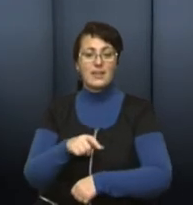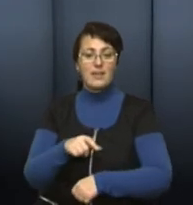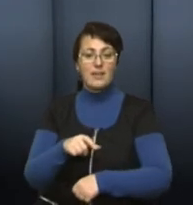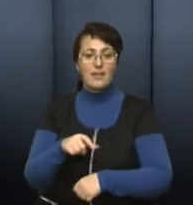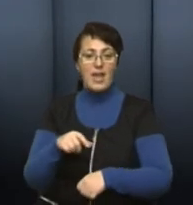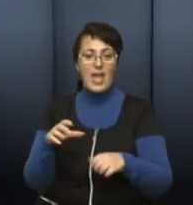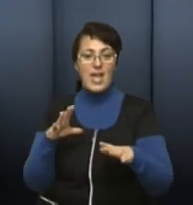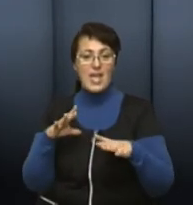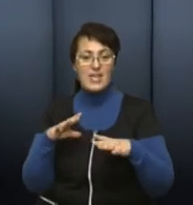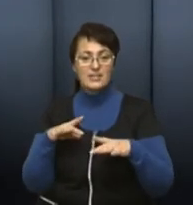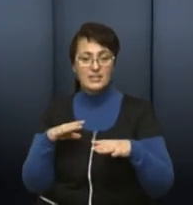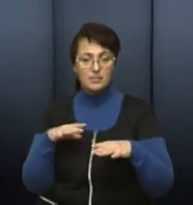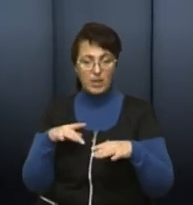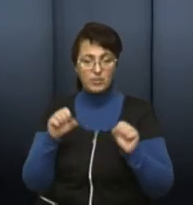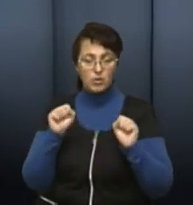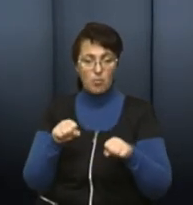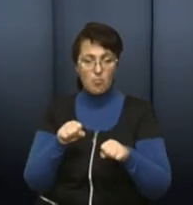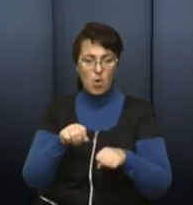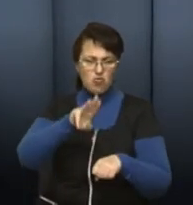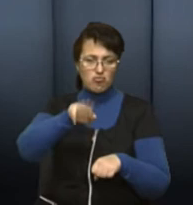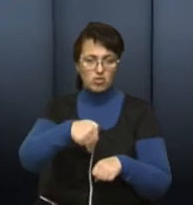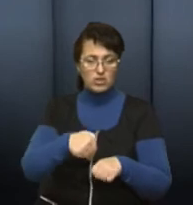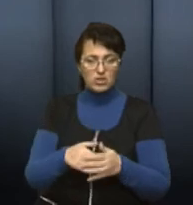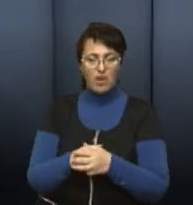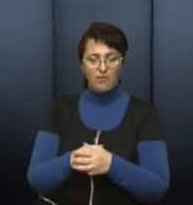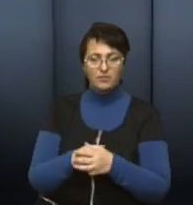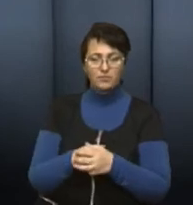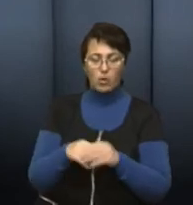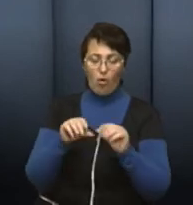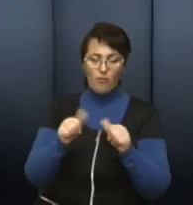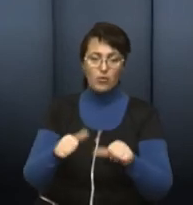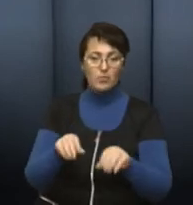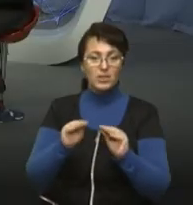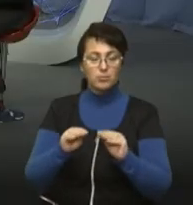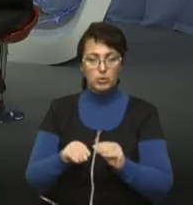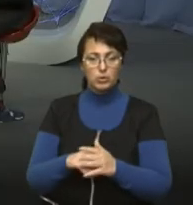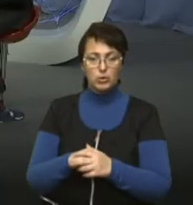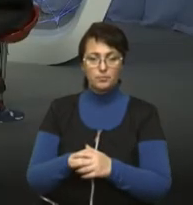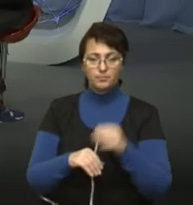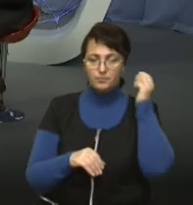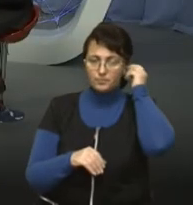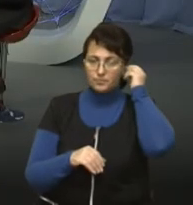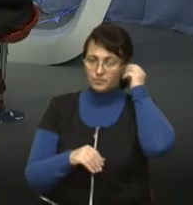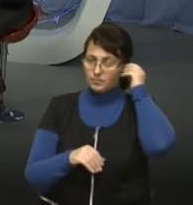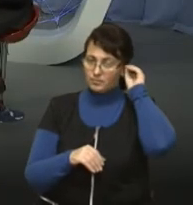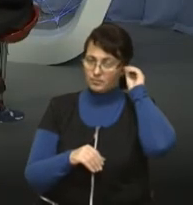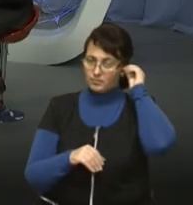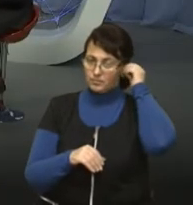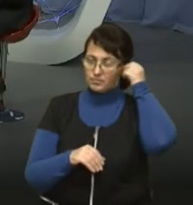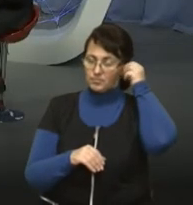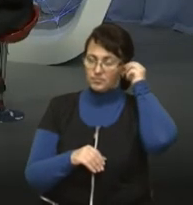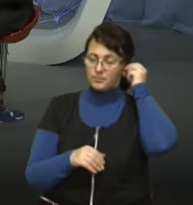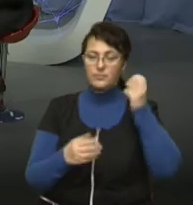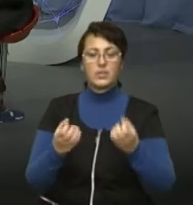присутності. Тобто по номерних знаках відповідається відповідно протокол за адресою проживання. Про інспекторів з паркування також поговоримо. Зараз ще хочеться